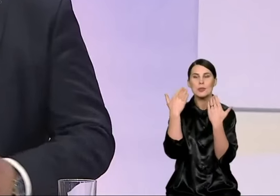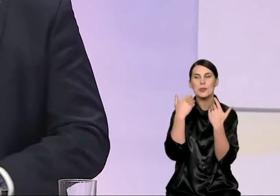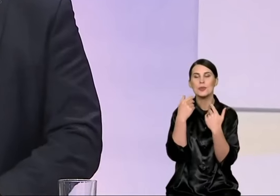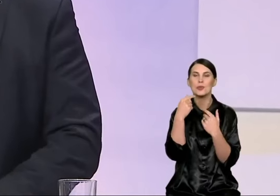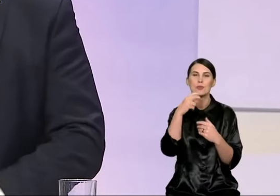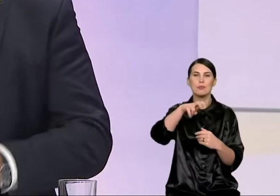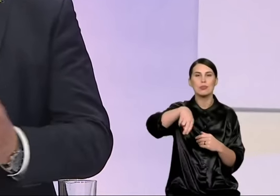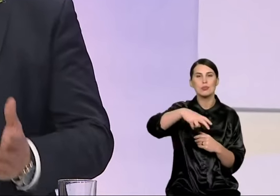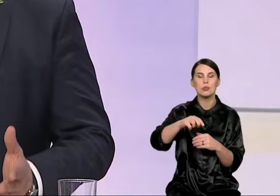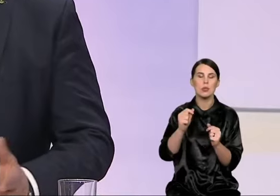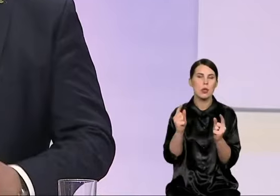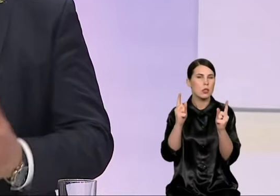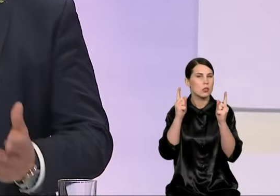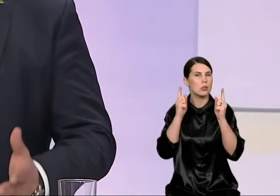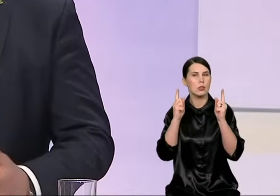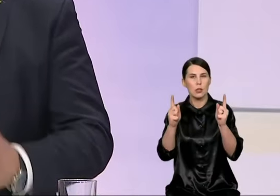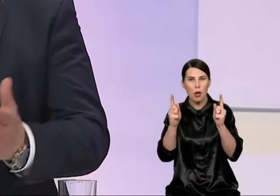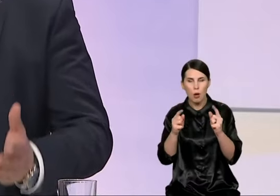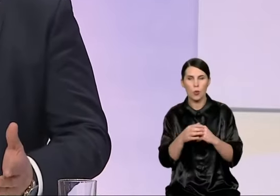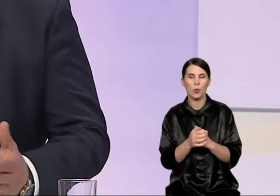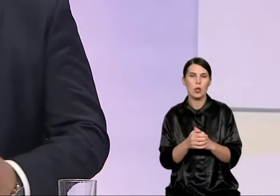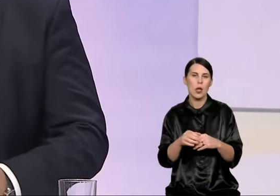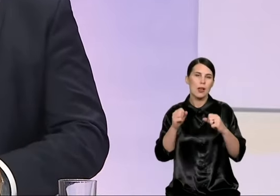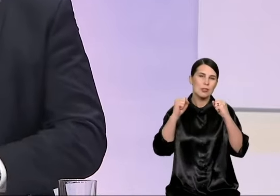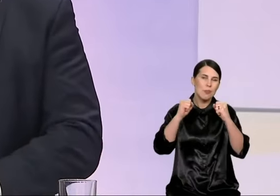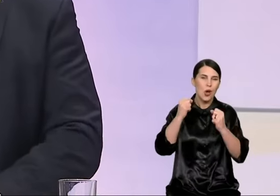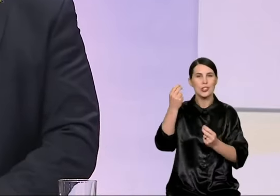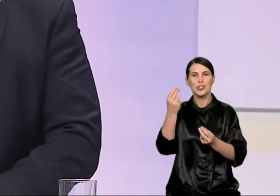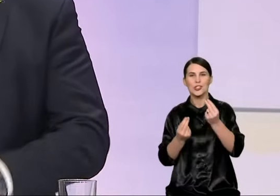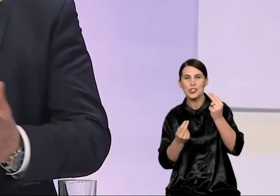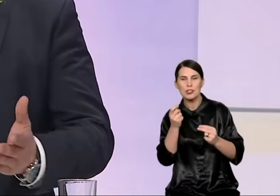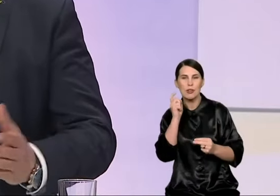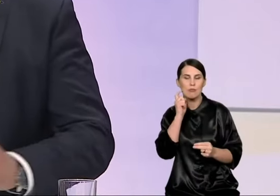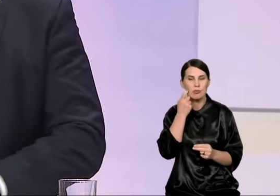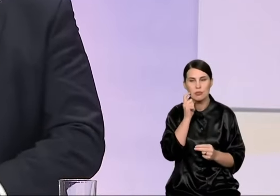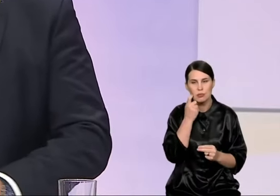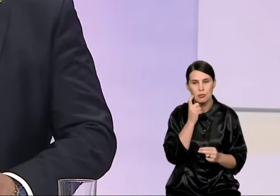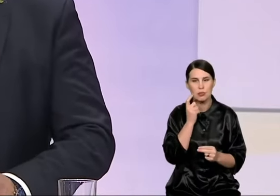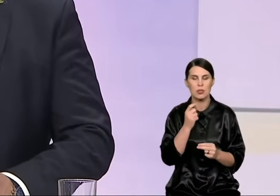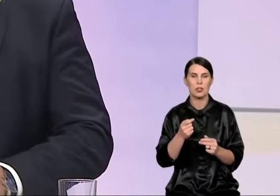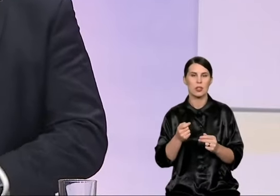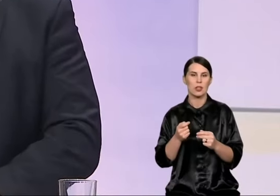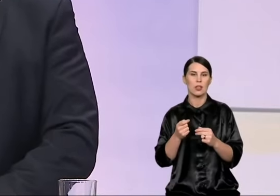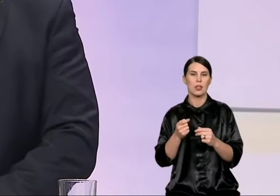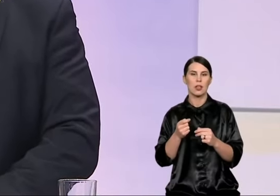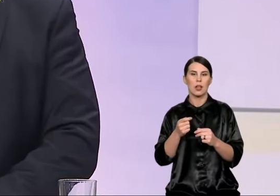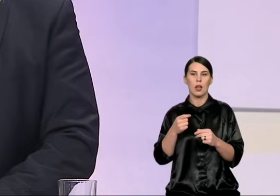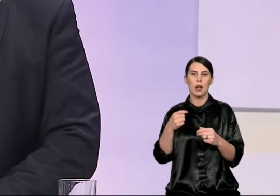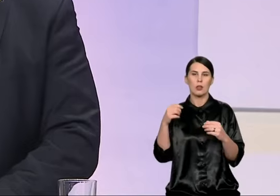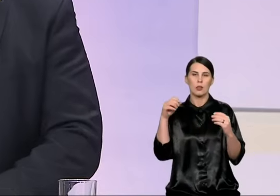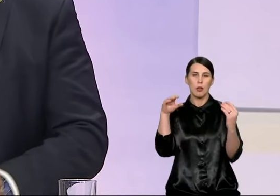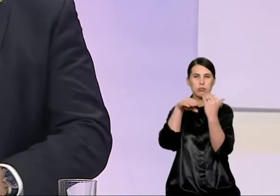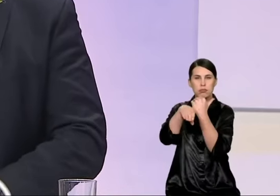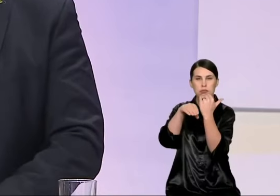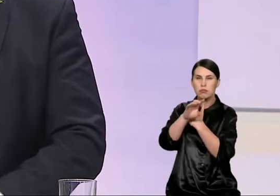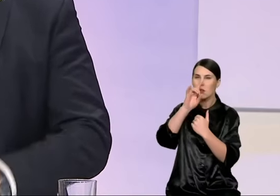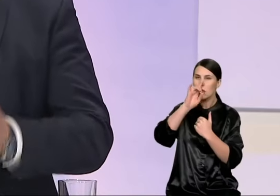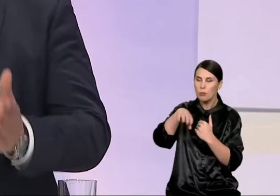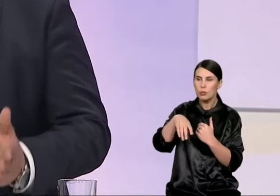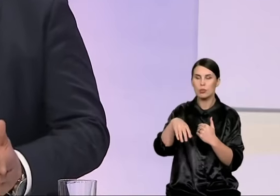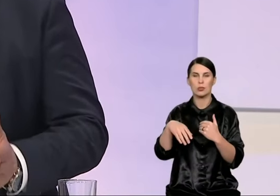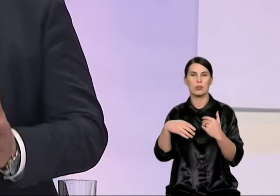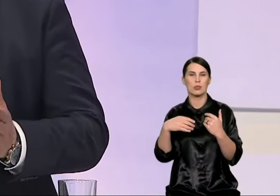reiškia, tarkim, užsimti kažkokio tais sportų, žaidimais, būti saugus, žinodami, kad ten jį automobilis užvažiuos, nėra